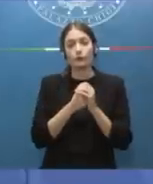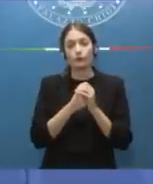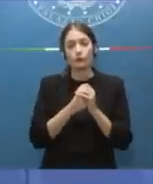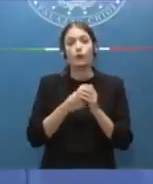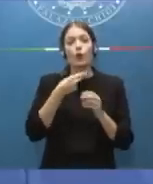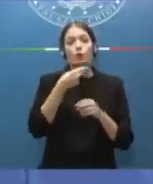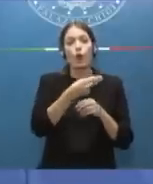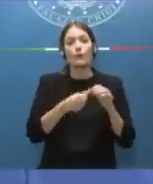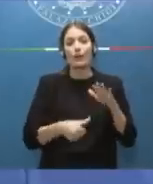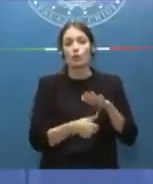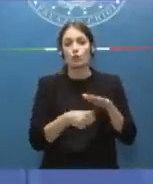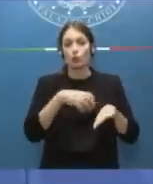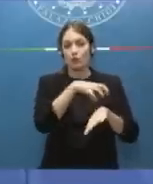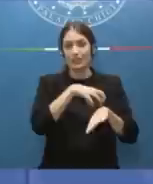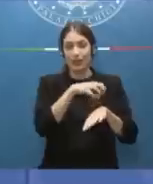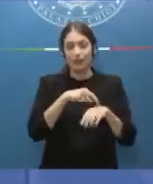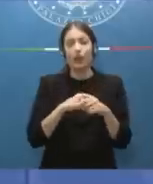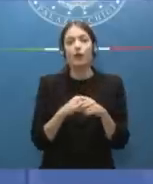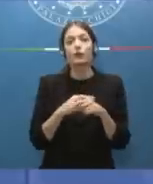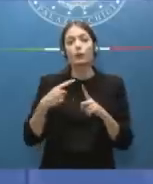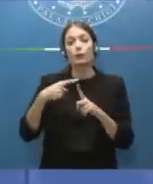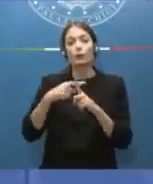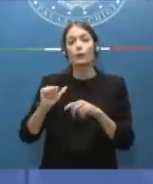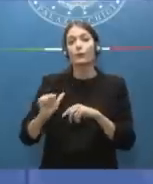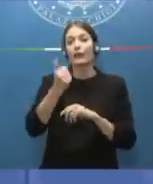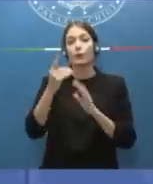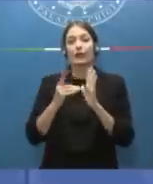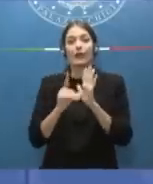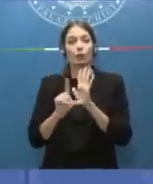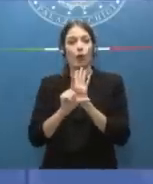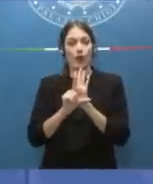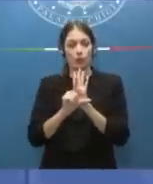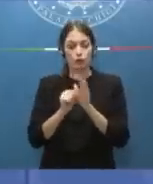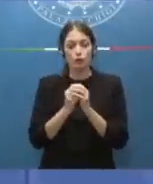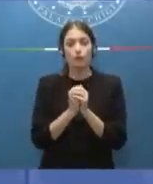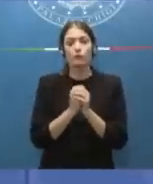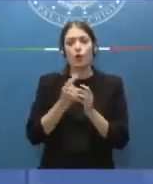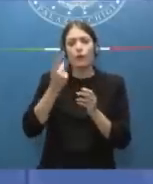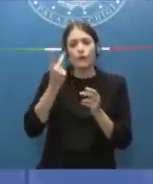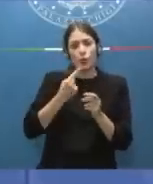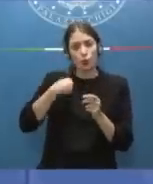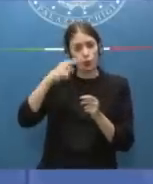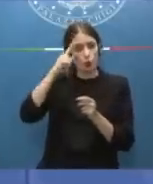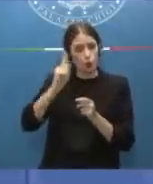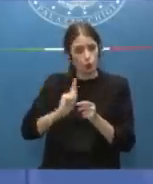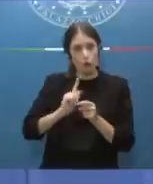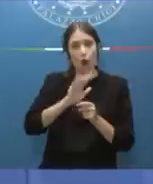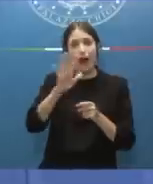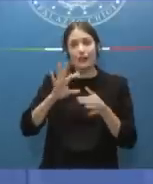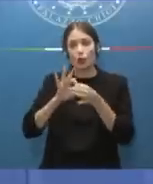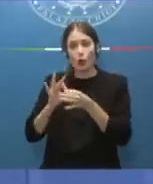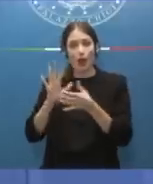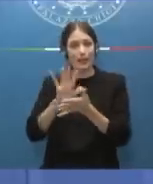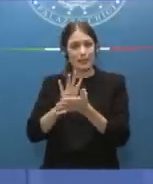e il nostro primo decreto legge. Io non so se i colleghi della stampa hanno, ma immagino